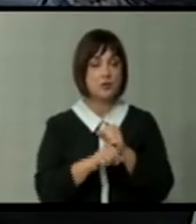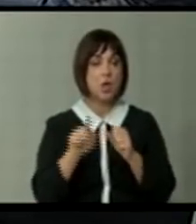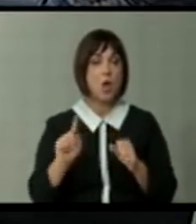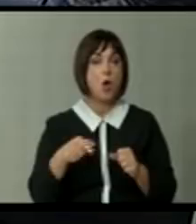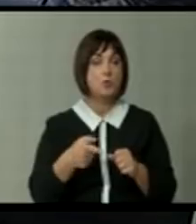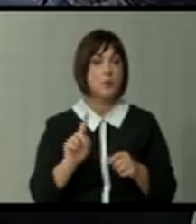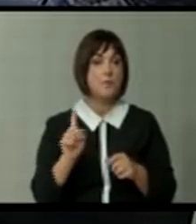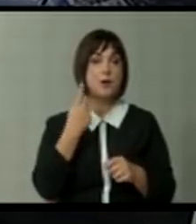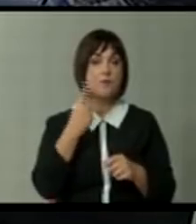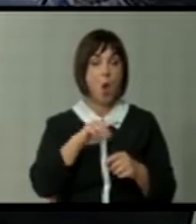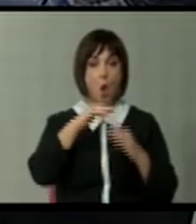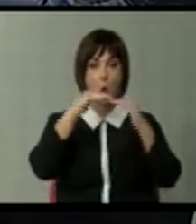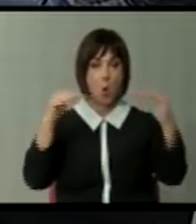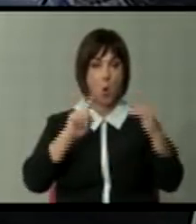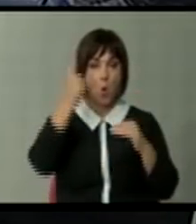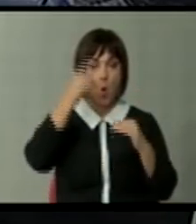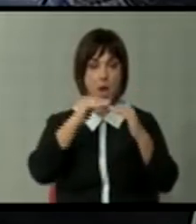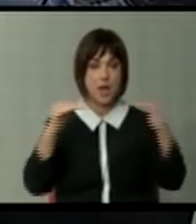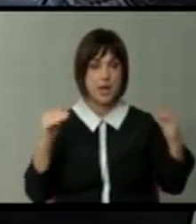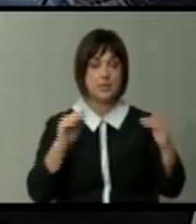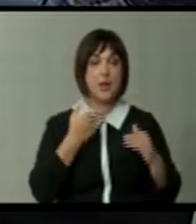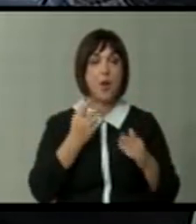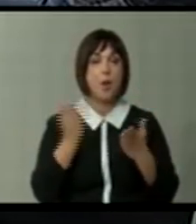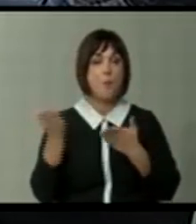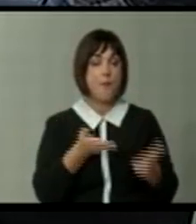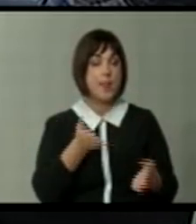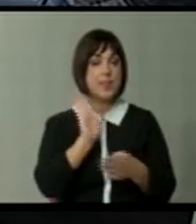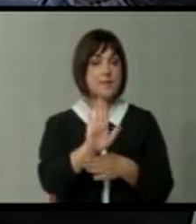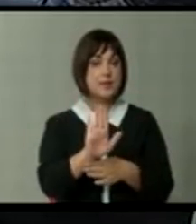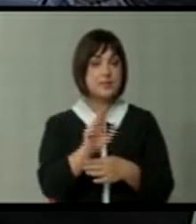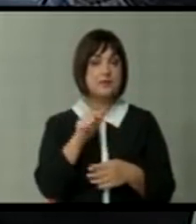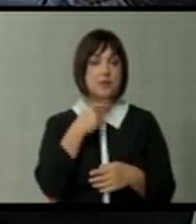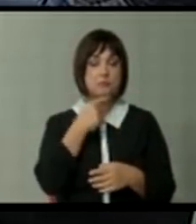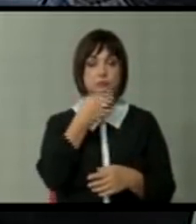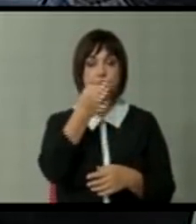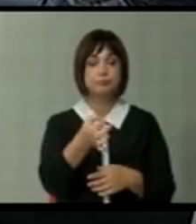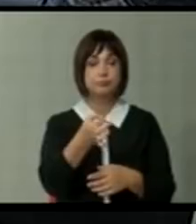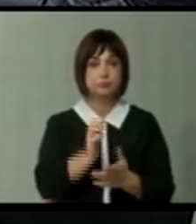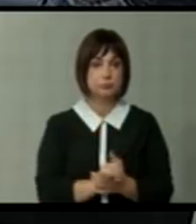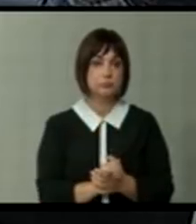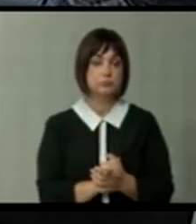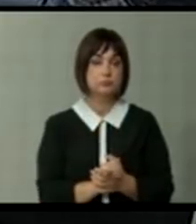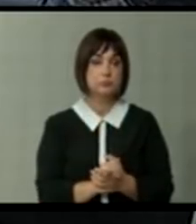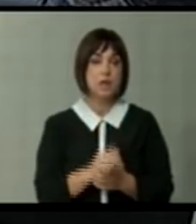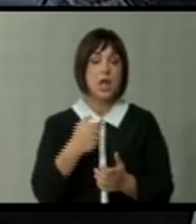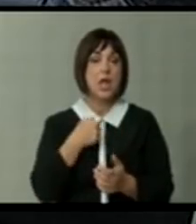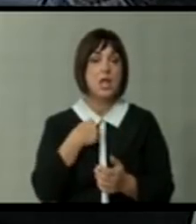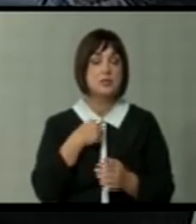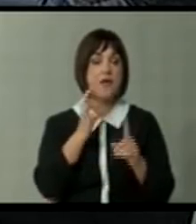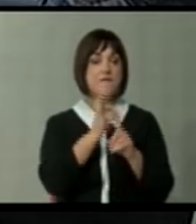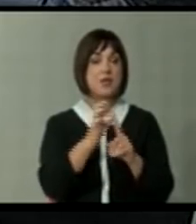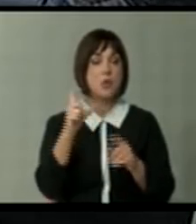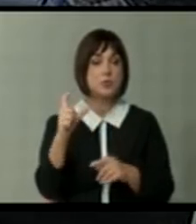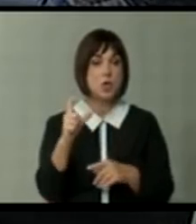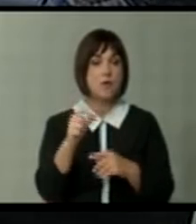одиме прво горе, во горниот ред, повелете, представете се и поставете си прашање. Јас сум Филип